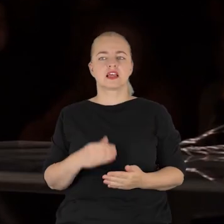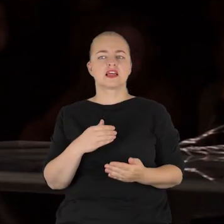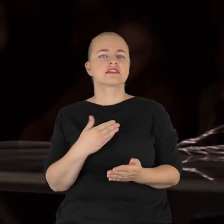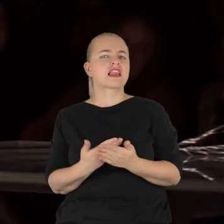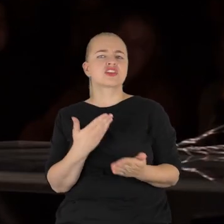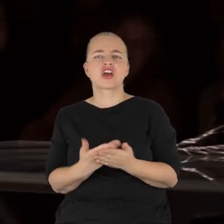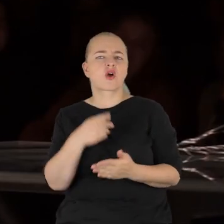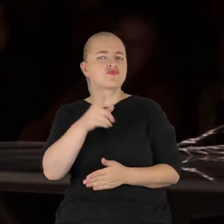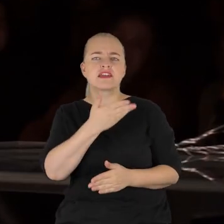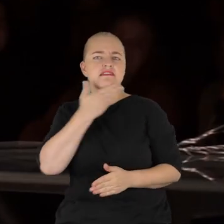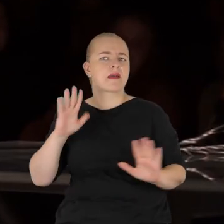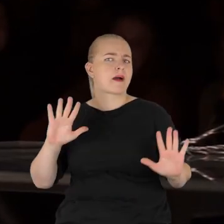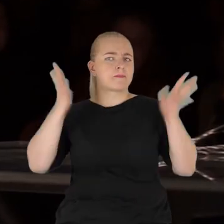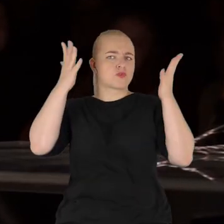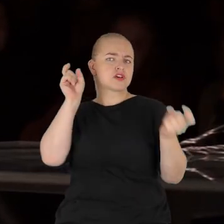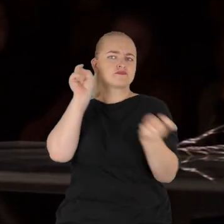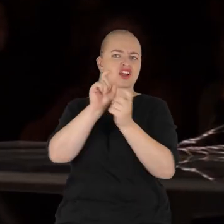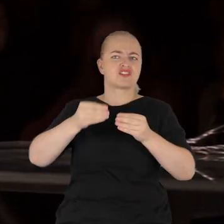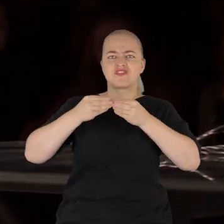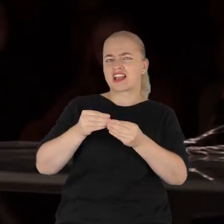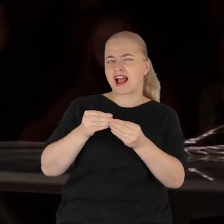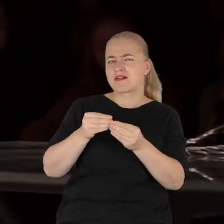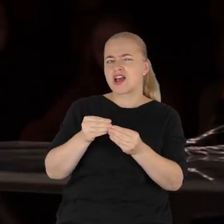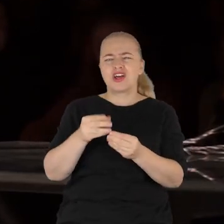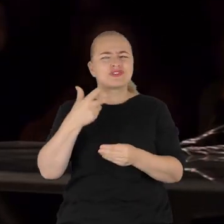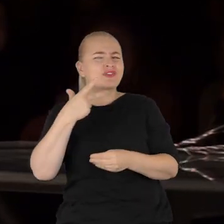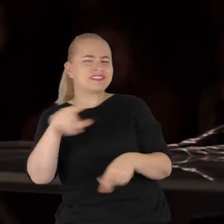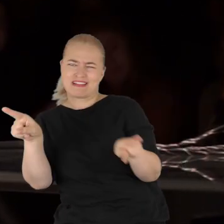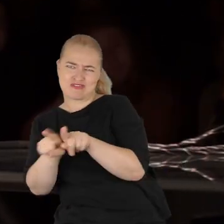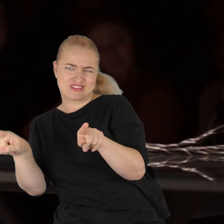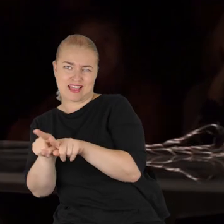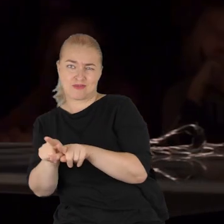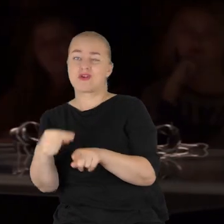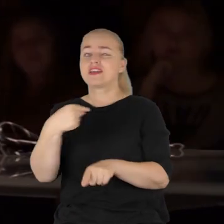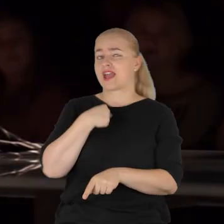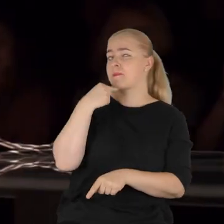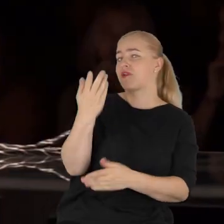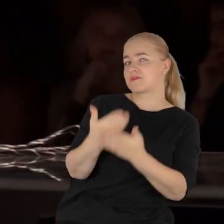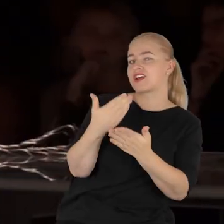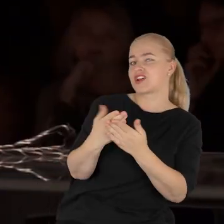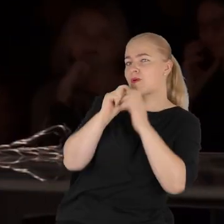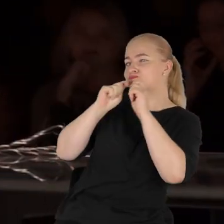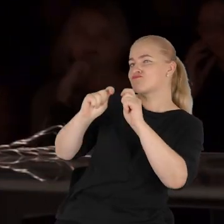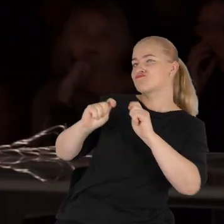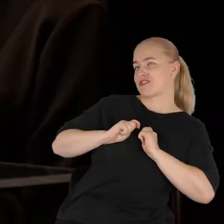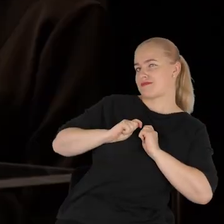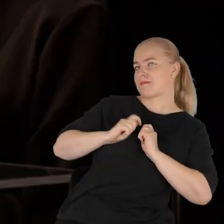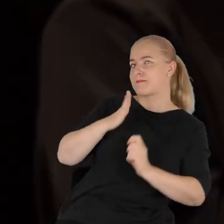Dobra, dlaczegoś nie buntujesz przeciwko Wigili? Bo to nie, jest to samo! Nie, ja powiem dlaczego, bo prezenty dostają.